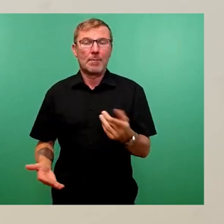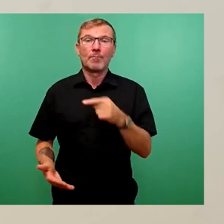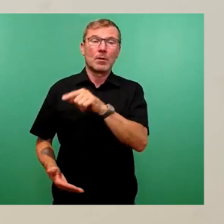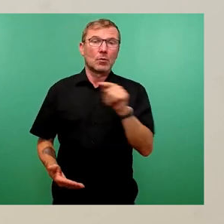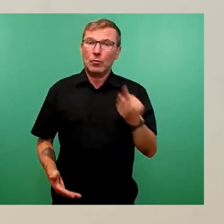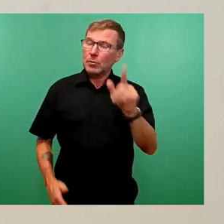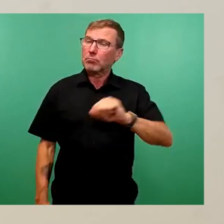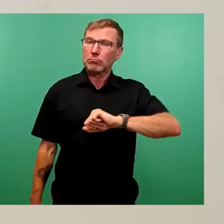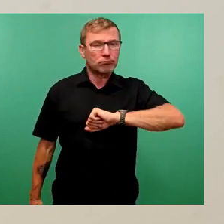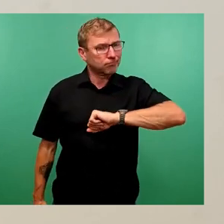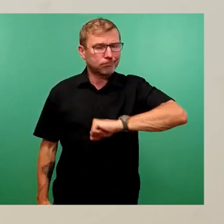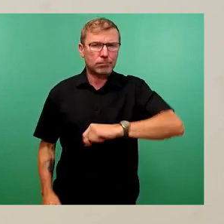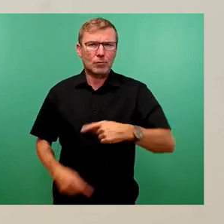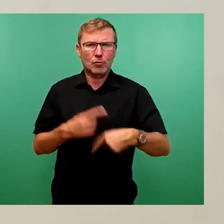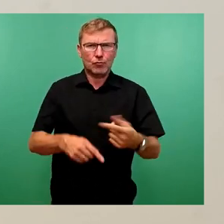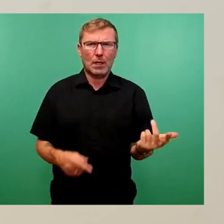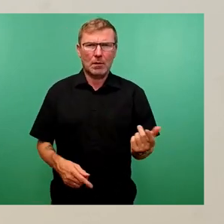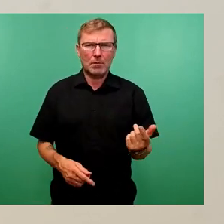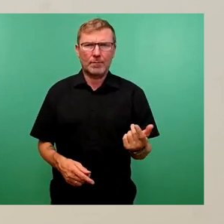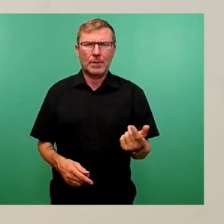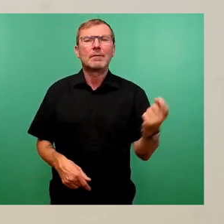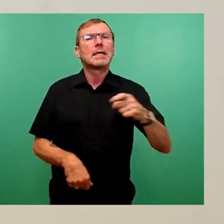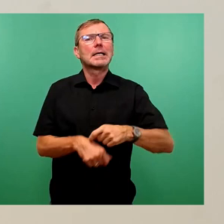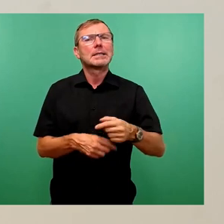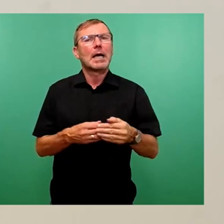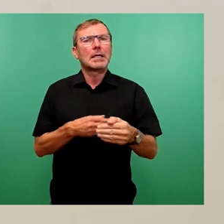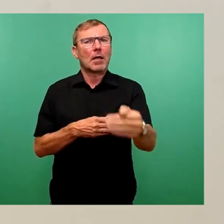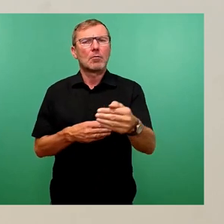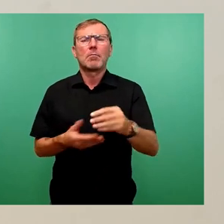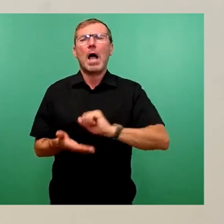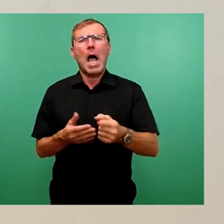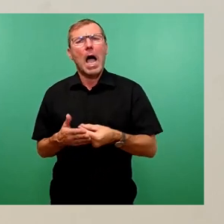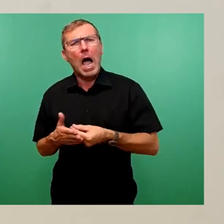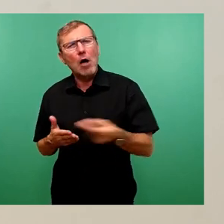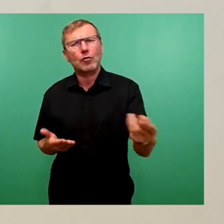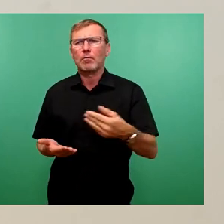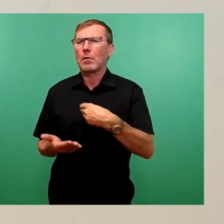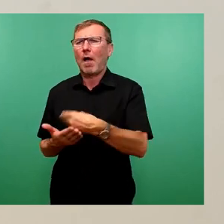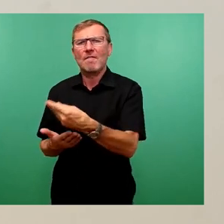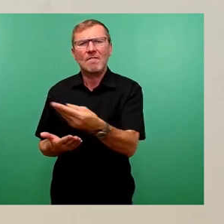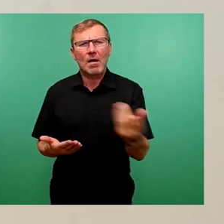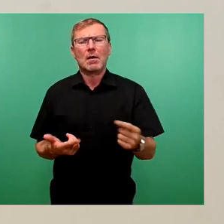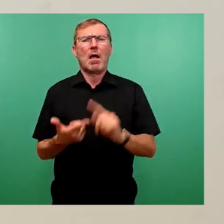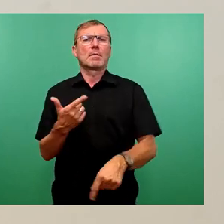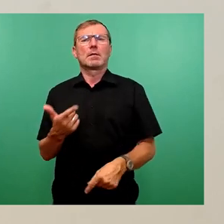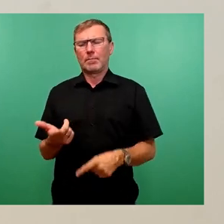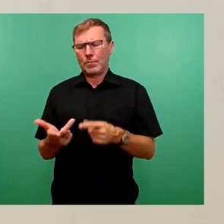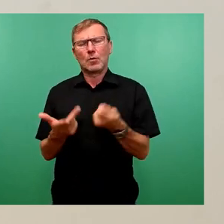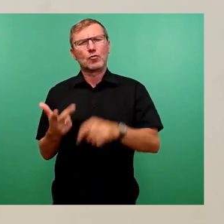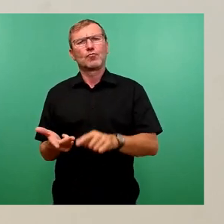Beschleunigungseffekte, was den Zeitrahmen angeht, Ausschreibungen, Vergaben beziehungsweise zum Schluss auch